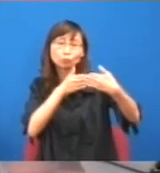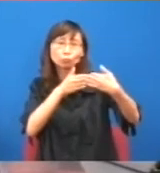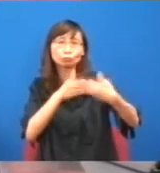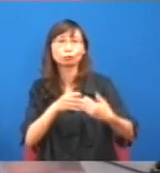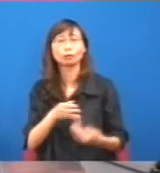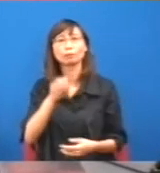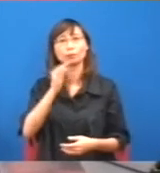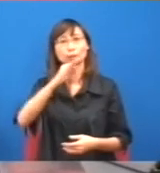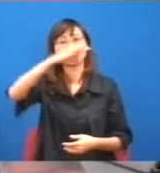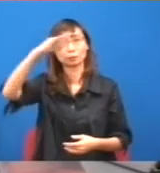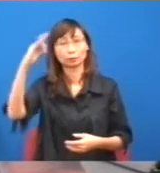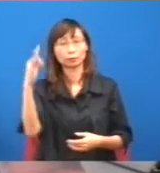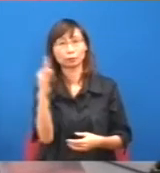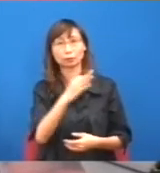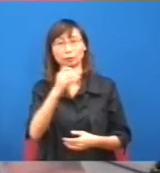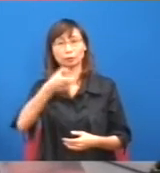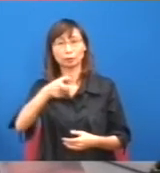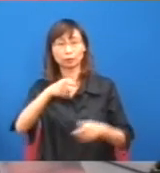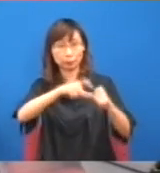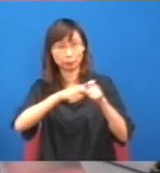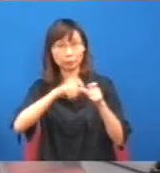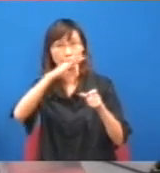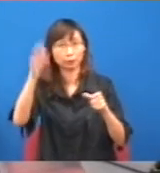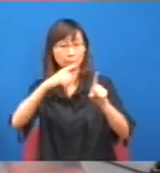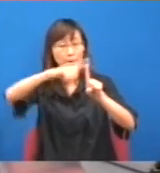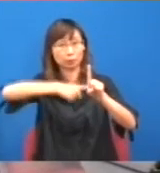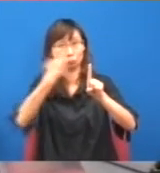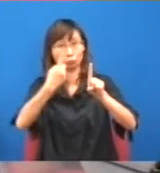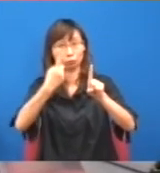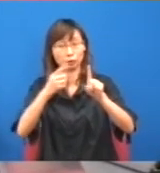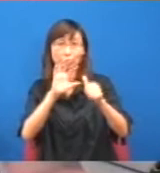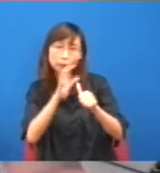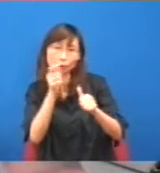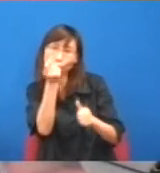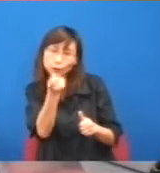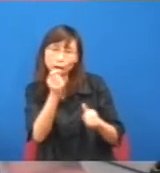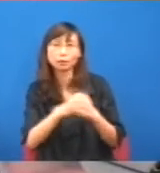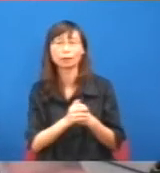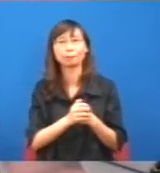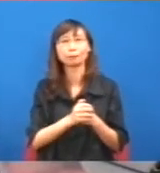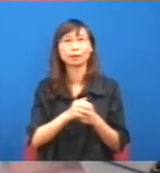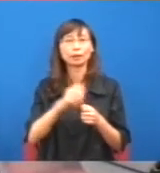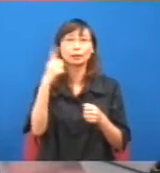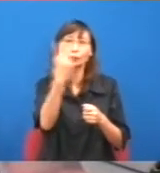3萬的,在中環工作的人來講,影響較少,對於一個賺28元,